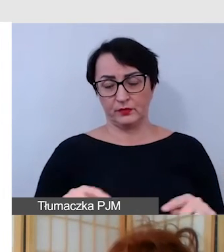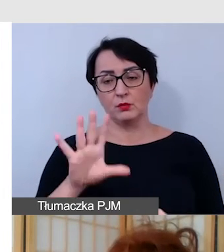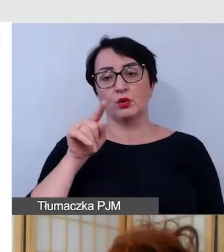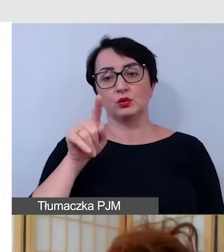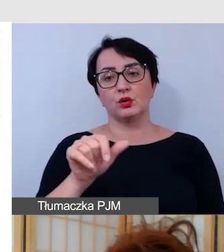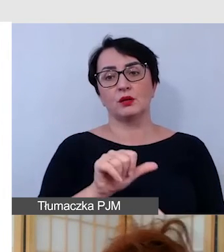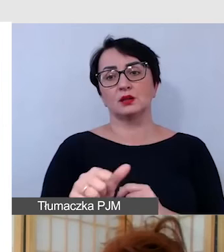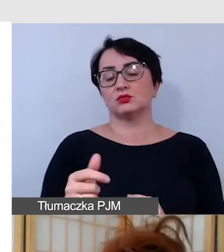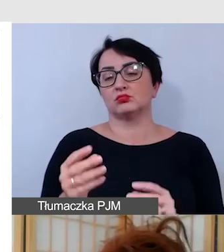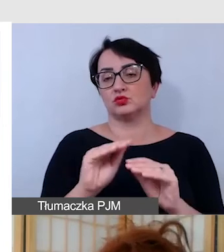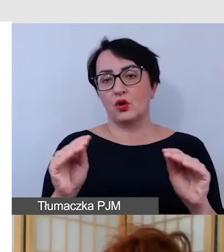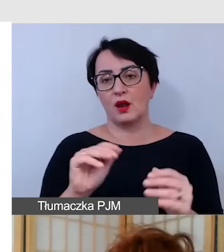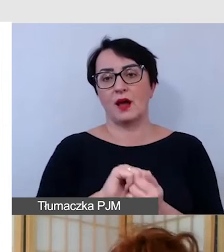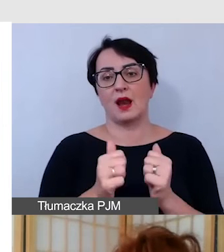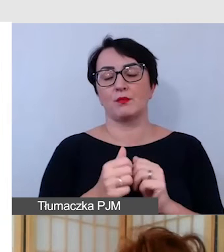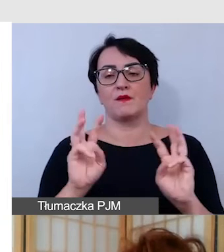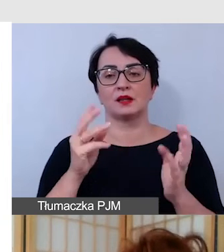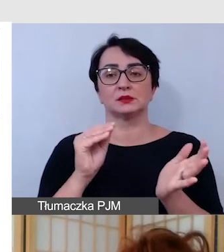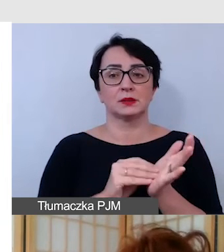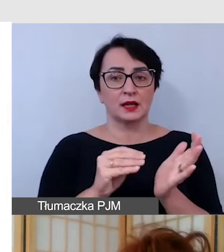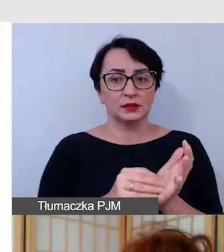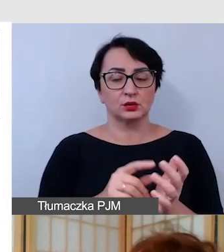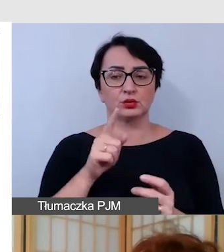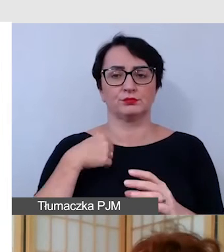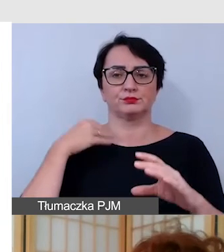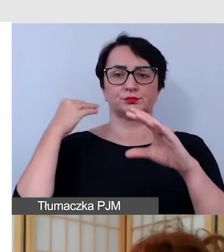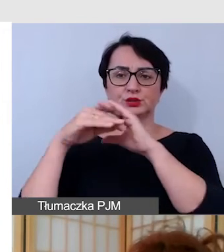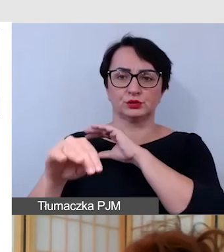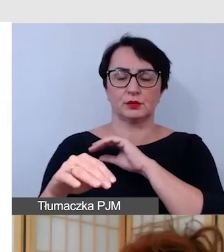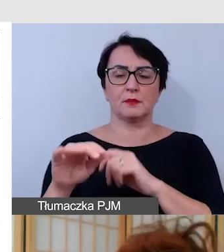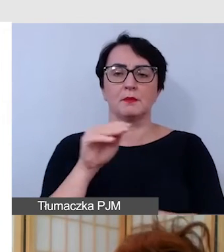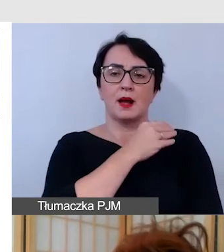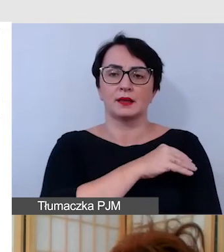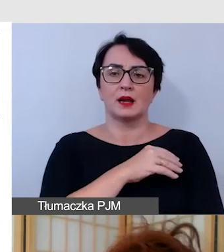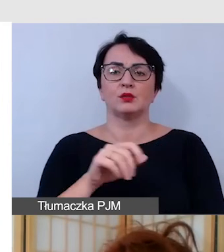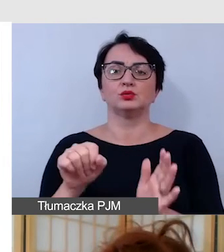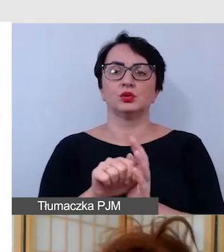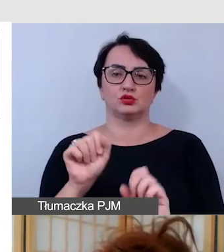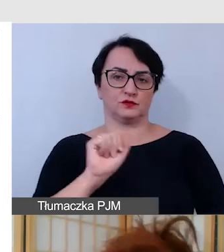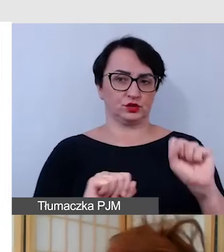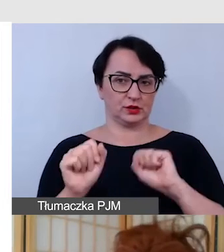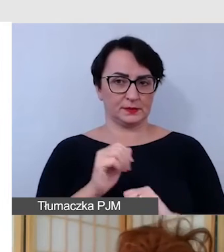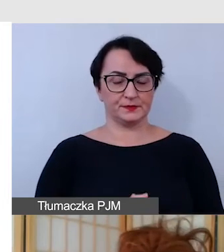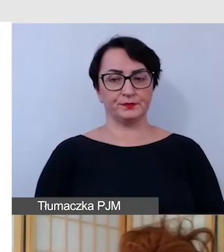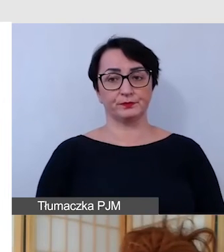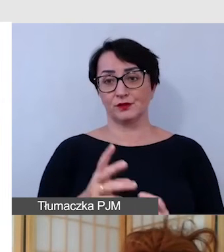szkolenie bądź warsztat taki praktyczny, to wtedy przesyłamy materiały do ćwiczeń. Jest to bardzo ważne, ponieważ z